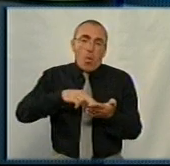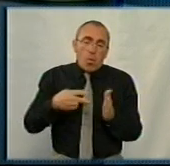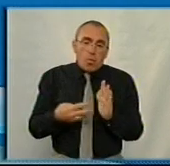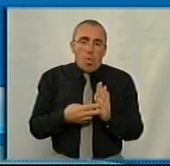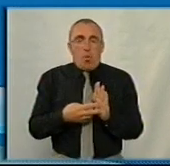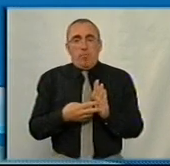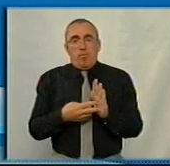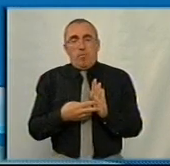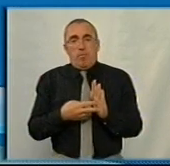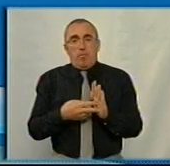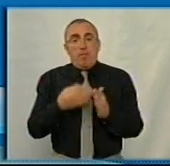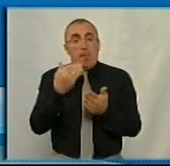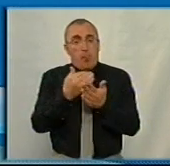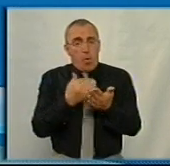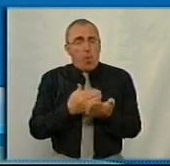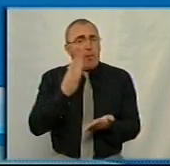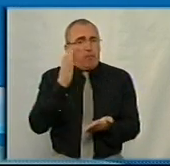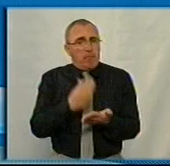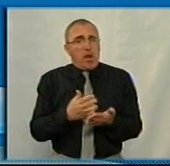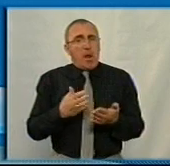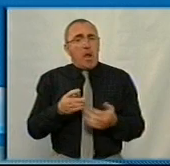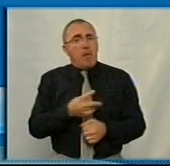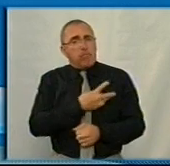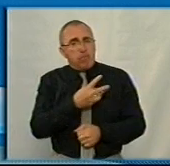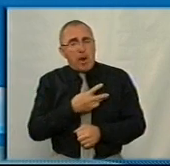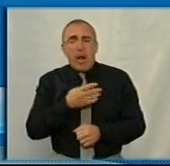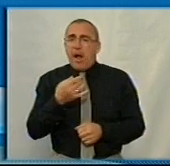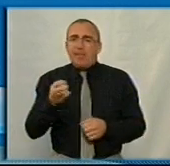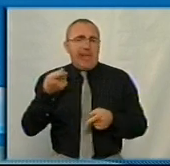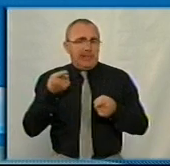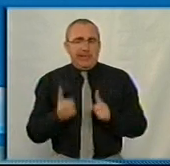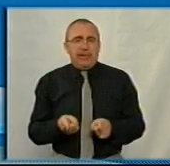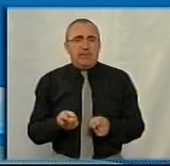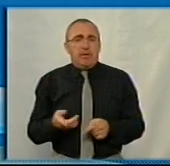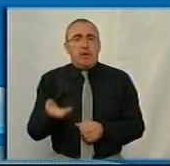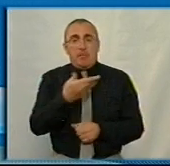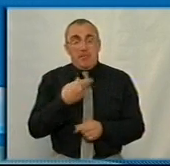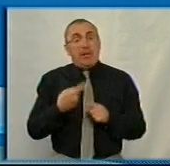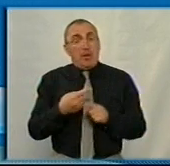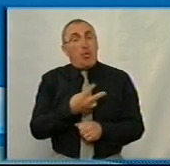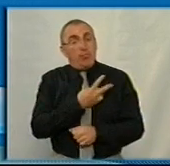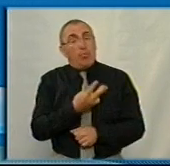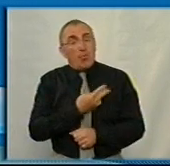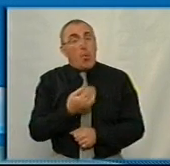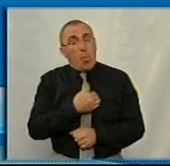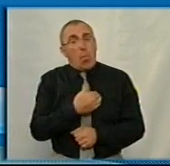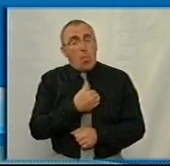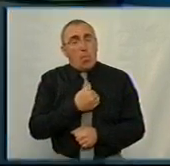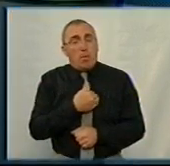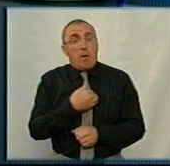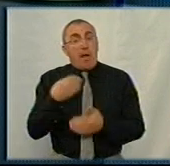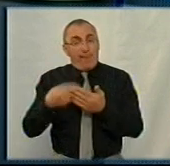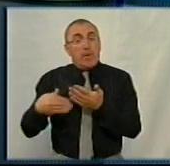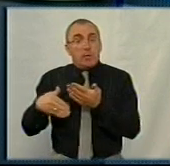програма за великим рахунком є, скоріше, бажана, ніж дійсне. Тобто, ми так хочемо. Тобто, ви хочете, щоб так…